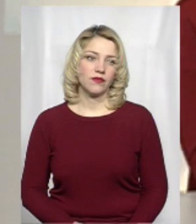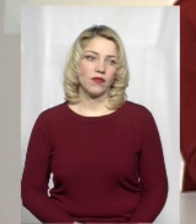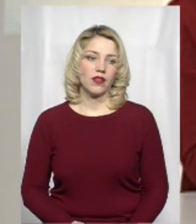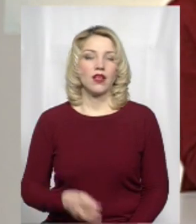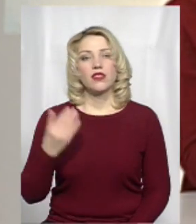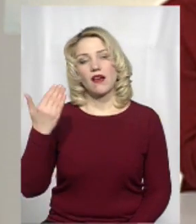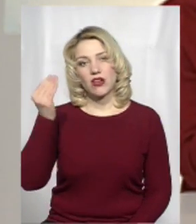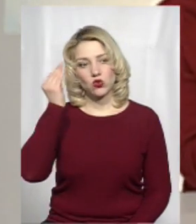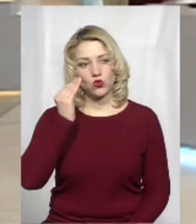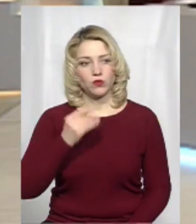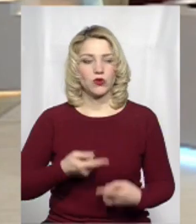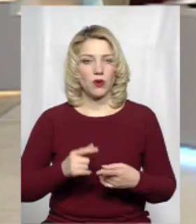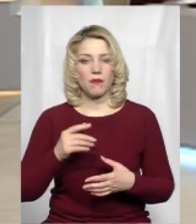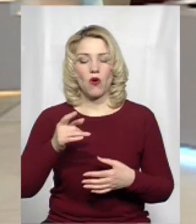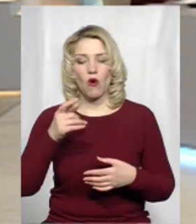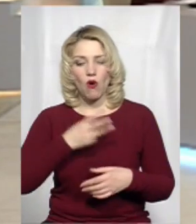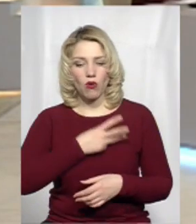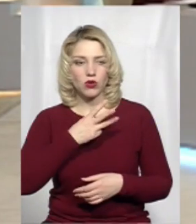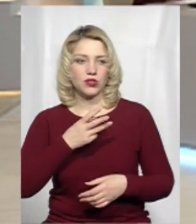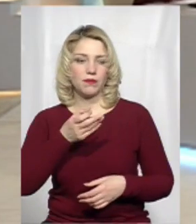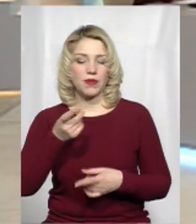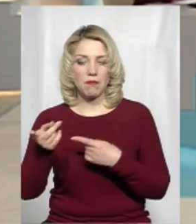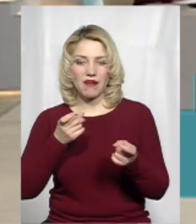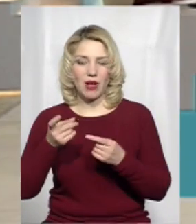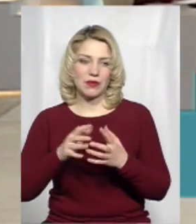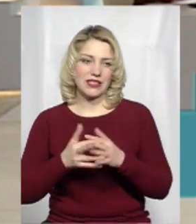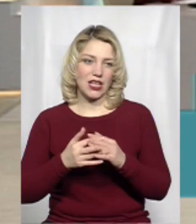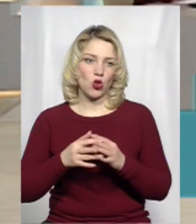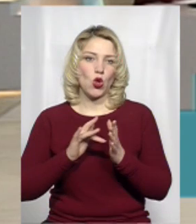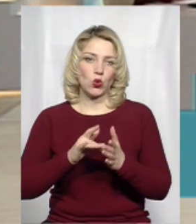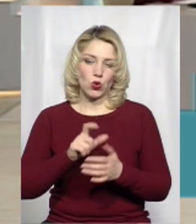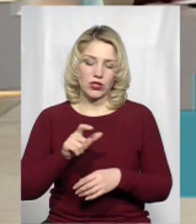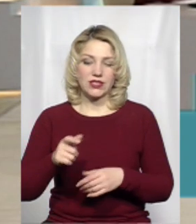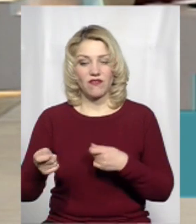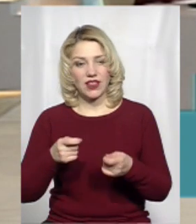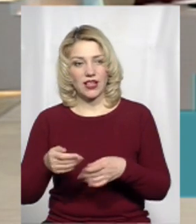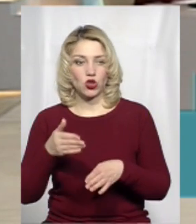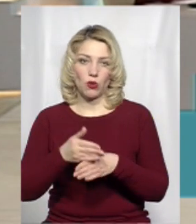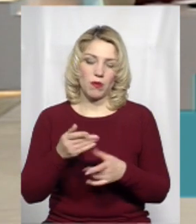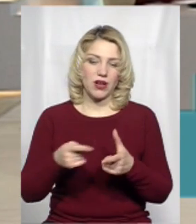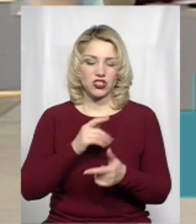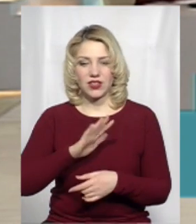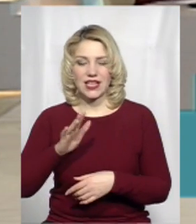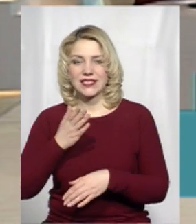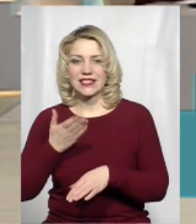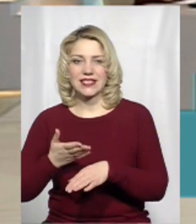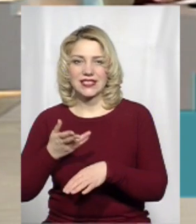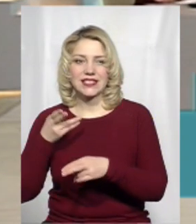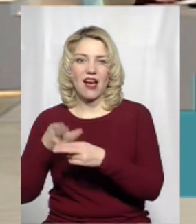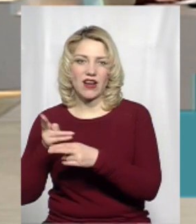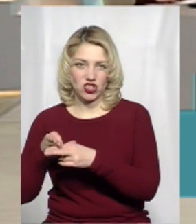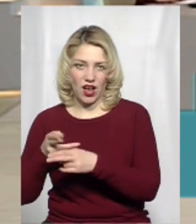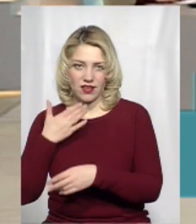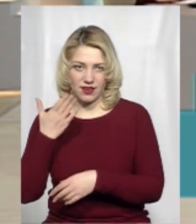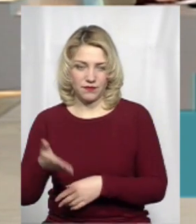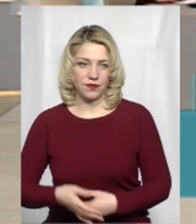На вашу думку, панове, от охочим привабити у село туристів, влада все ж більше допомагає чи не заважає? Чи може інший варіант, пане